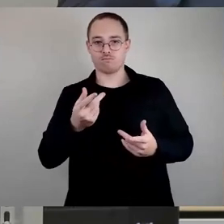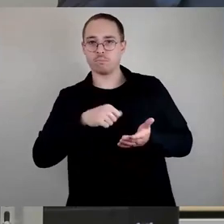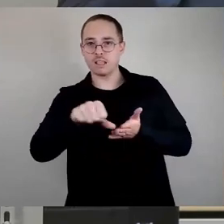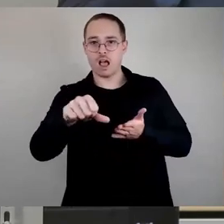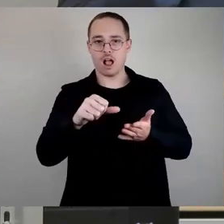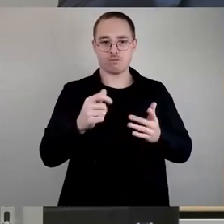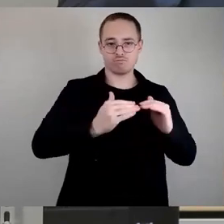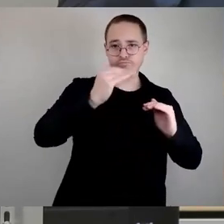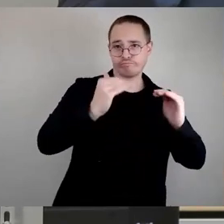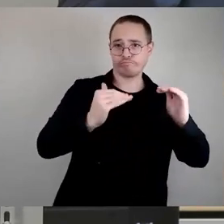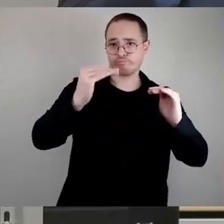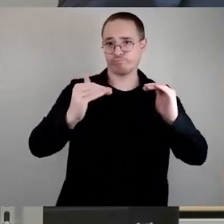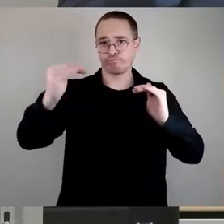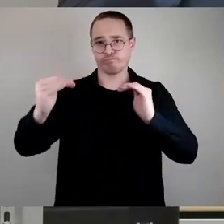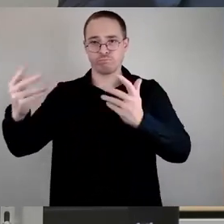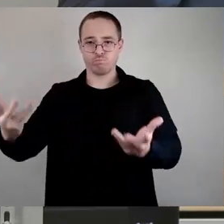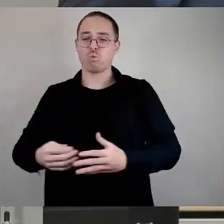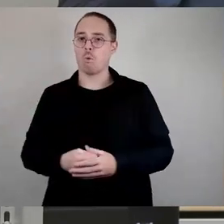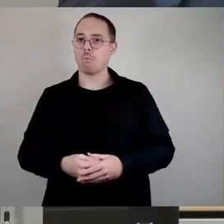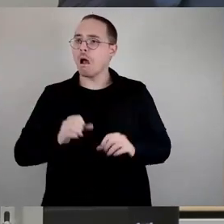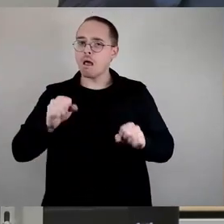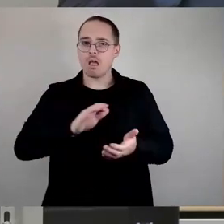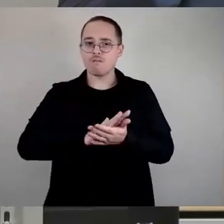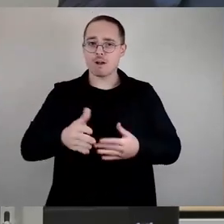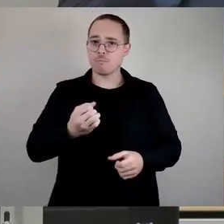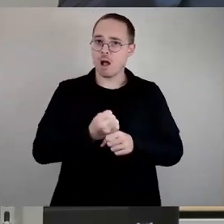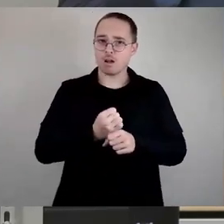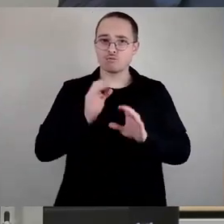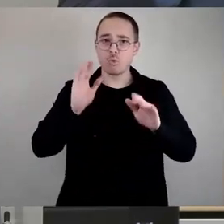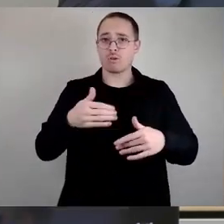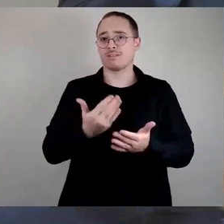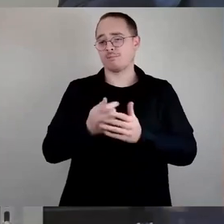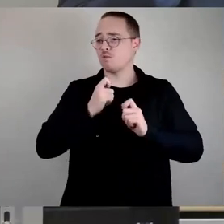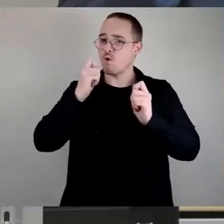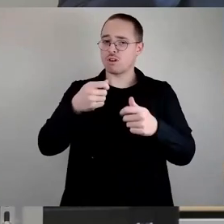könnten es einfach machen. Mein Vorschlag, arbeiten Sie dran. Ein Monate haben Sie noch. Vielen Dank.